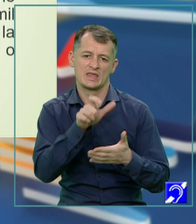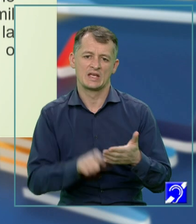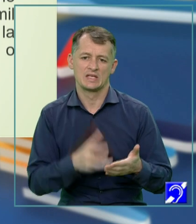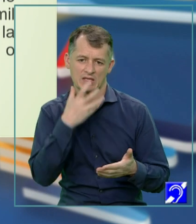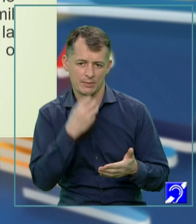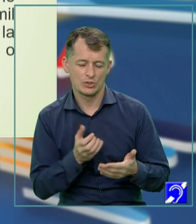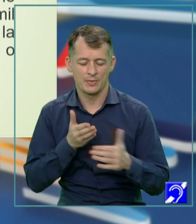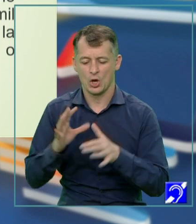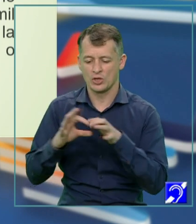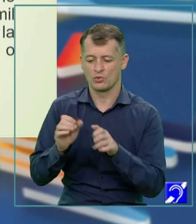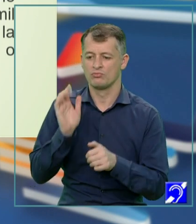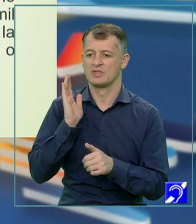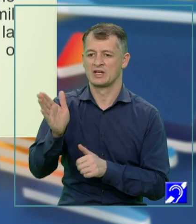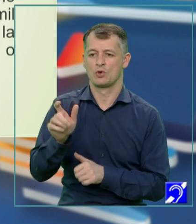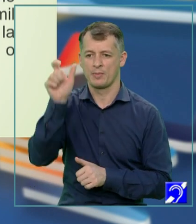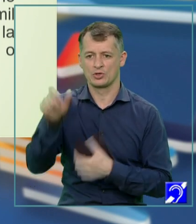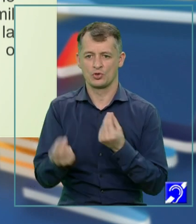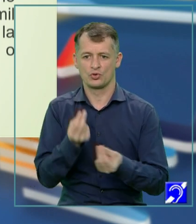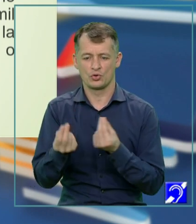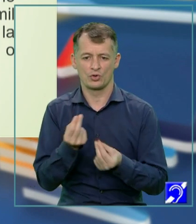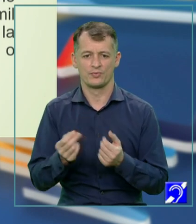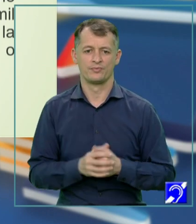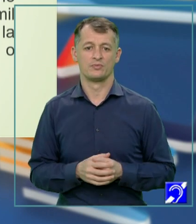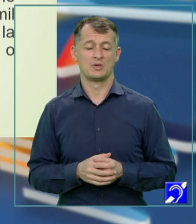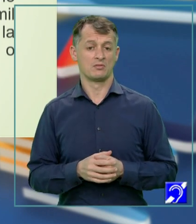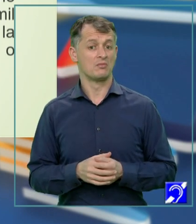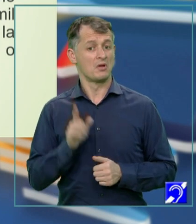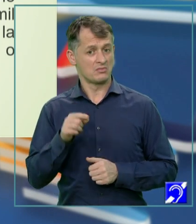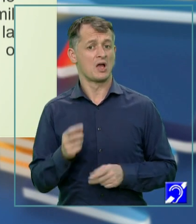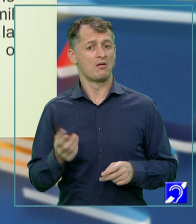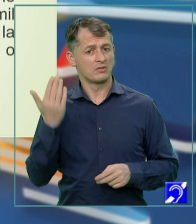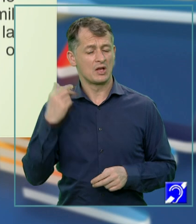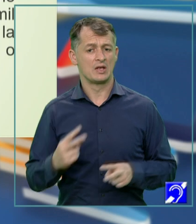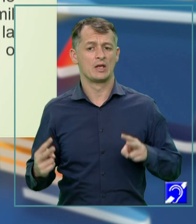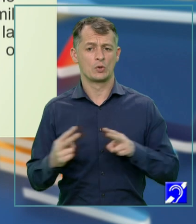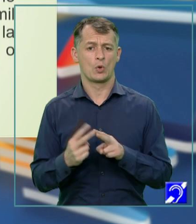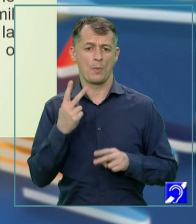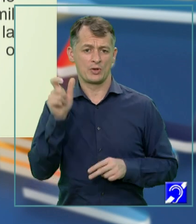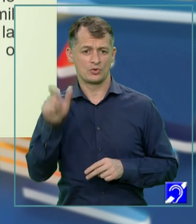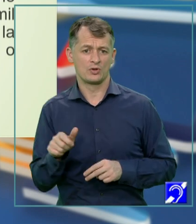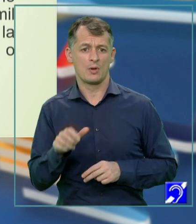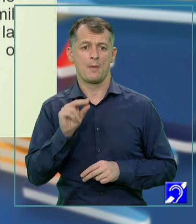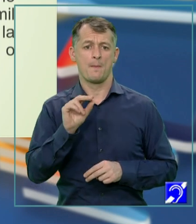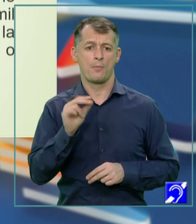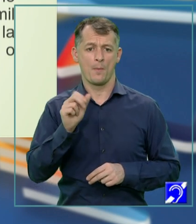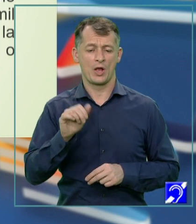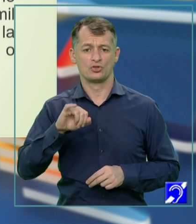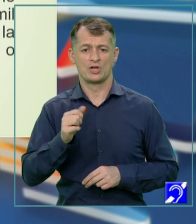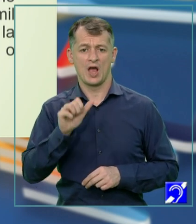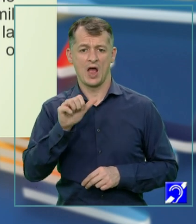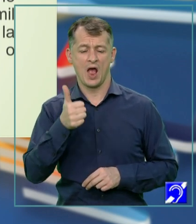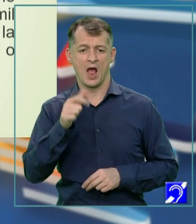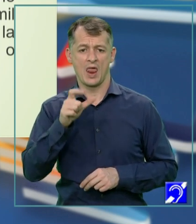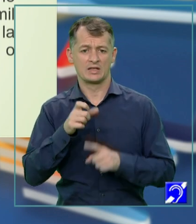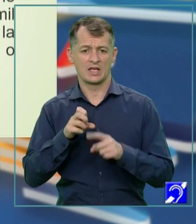contactul direct cu actorii. Ca actor a avut două întâlniri decisive cu doi regizori, Victorion Popa și Sica Alexandrescu. De la primul a